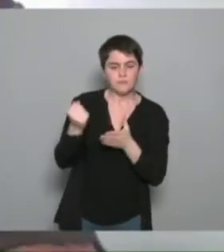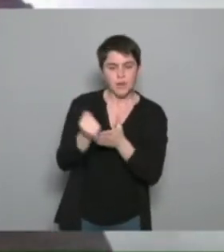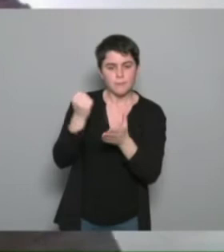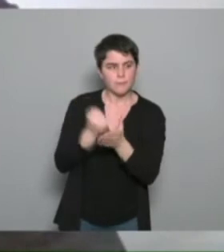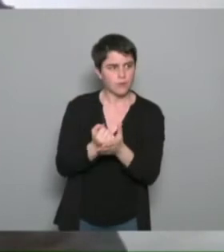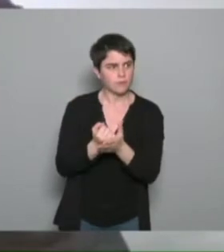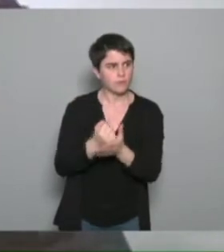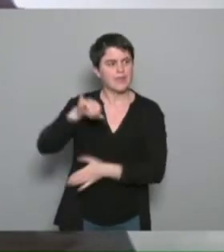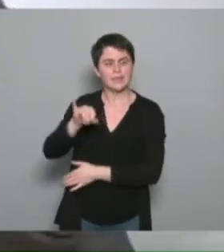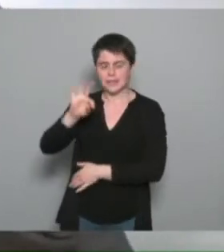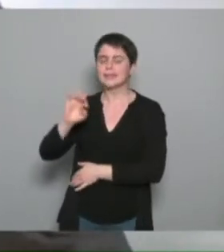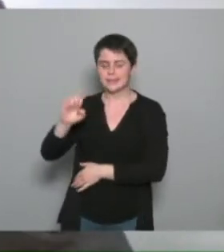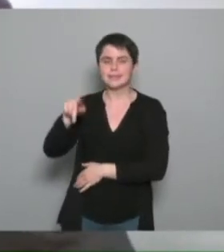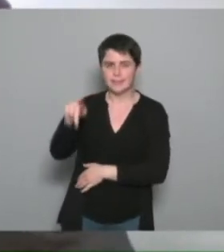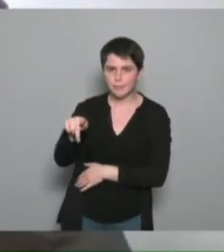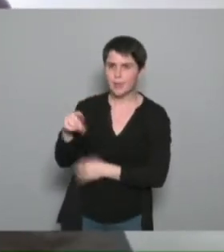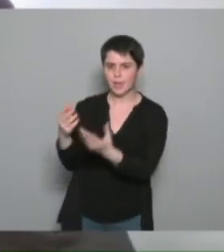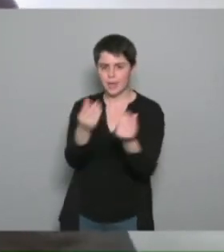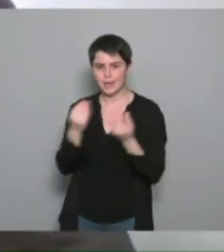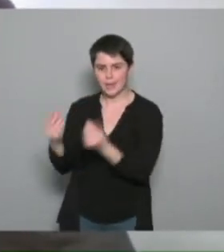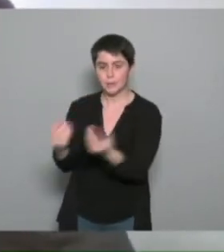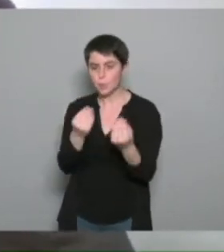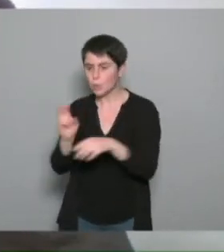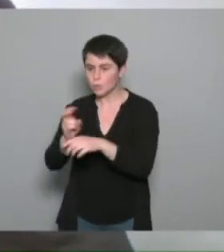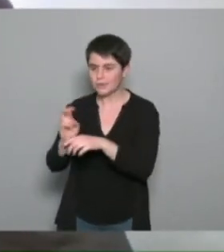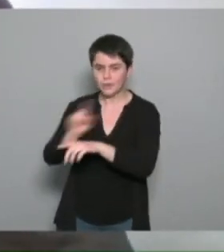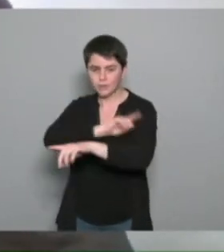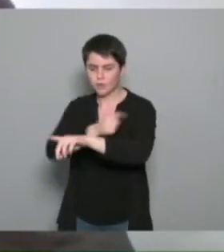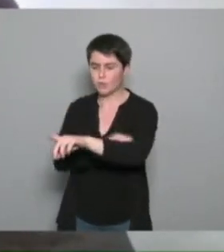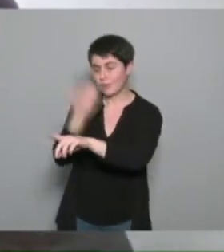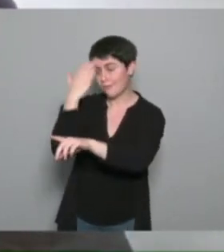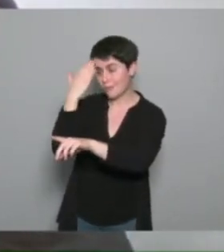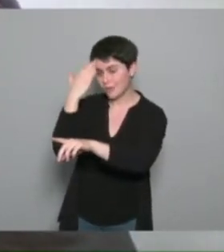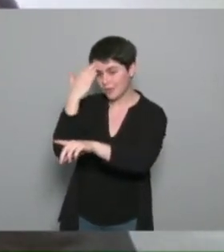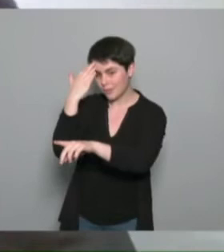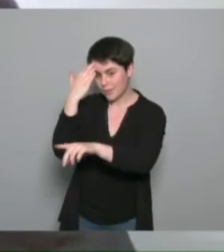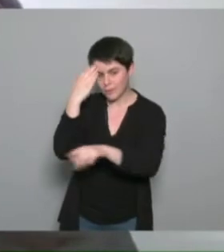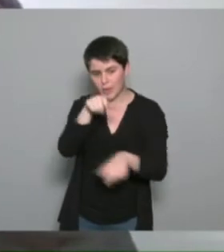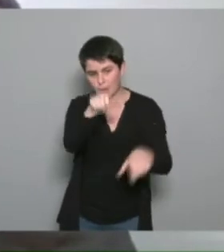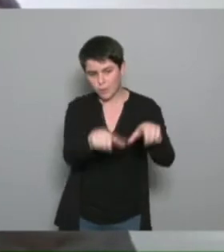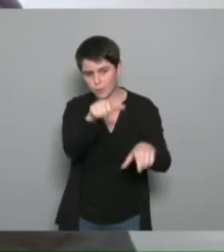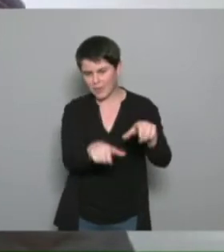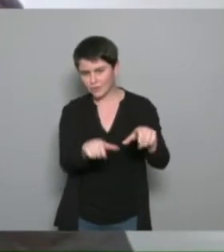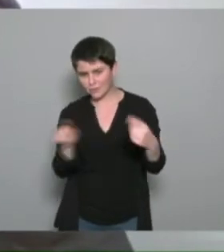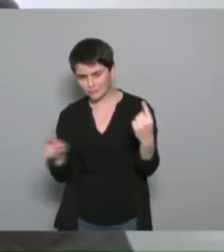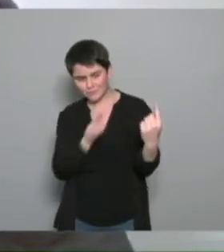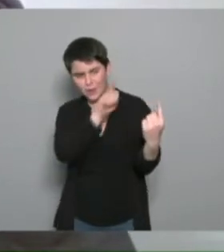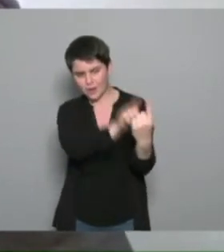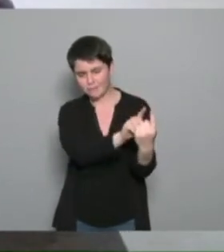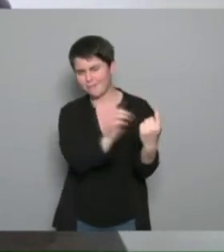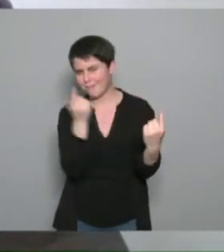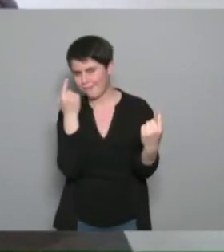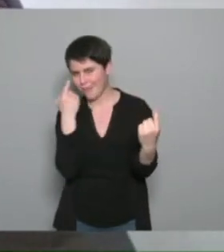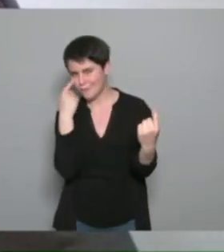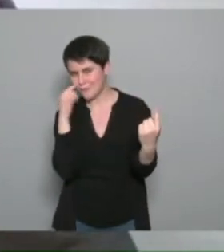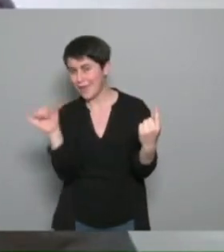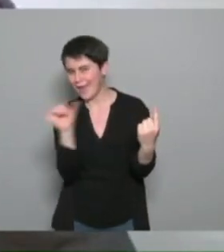des éducateurs sportifs qui vont se reconnaître j'ai rencontré quelqu'un de très spécial après vous verrez qui c'est là j'ai